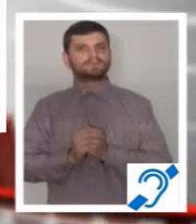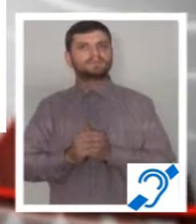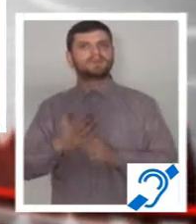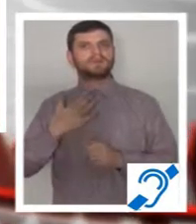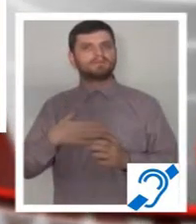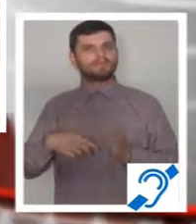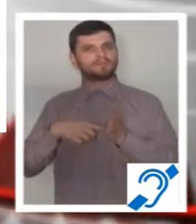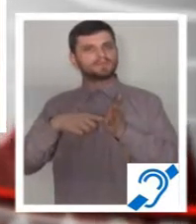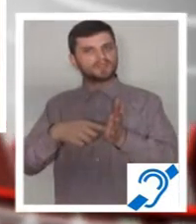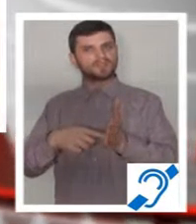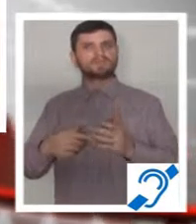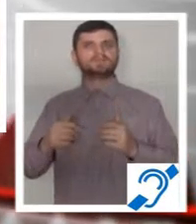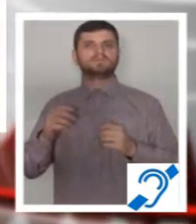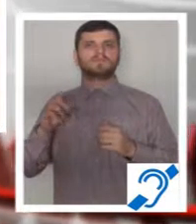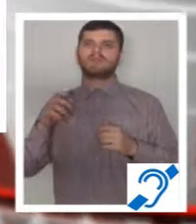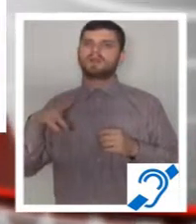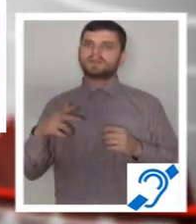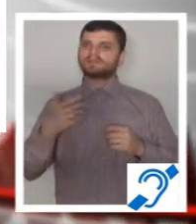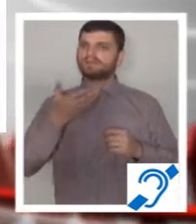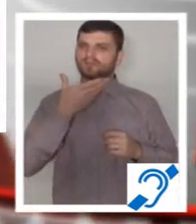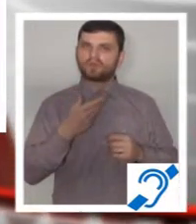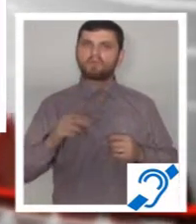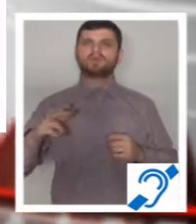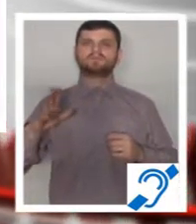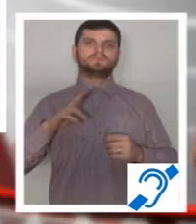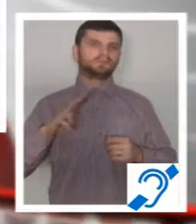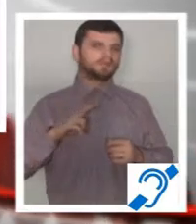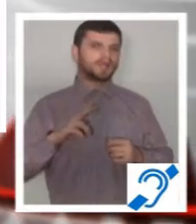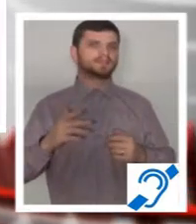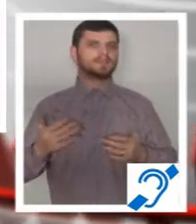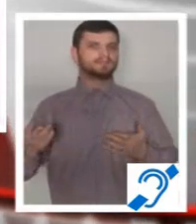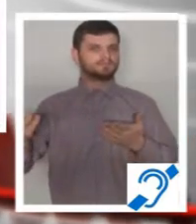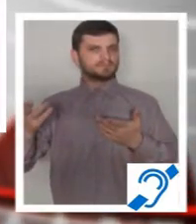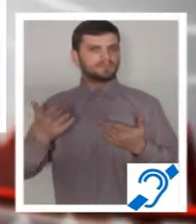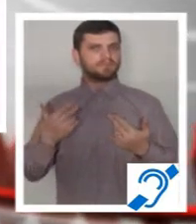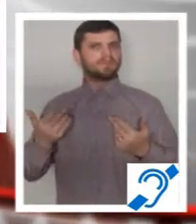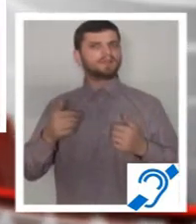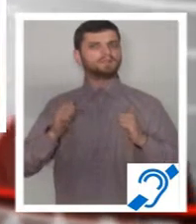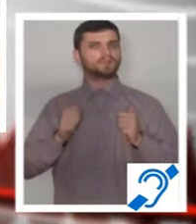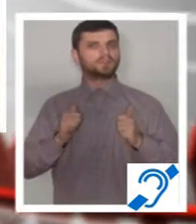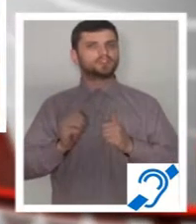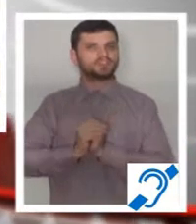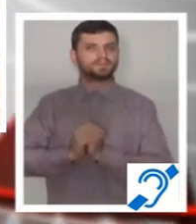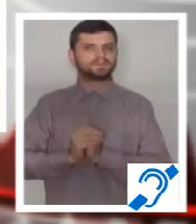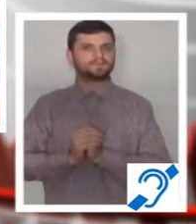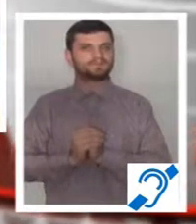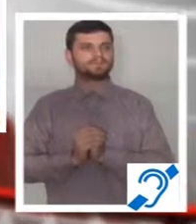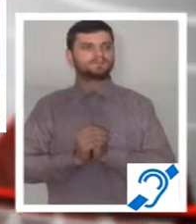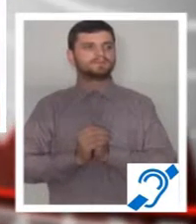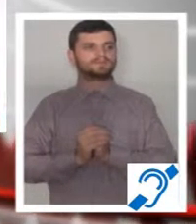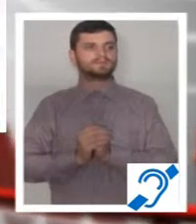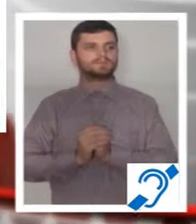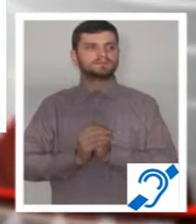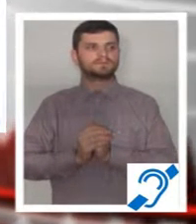ca destinație turistică. Proiectul a fost implementat de o asociere de comune din zona de nord a Argeșului. Această asociere fac parte,